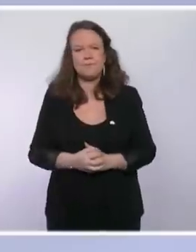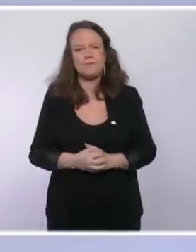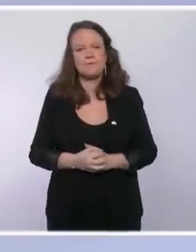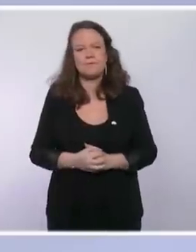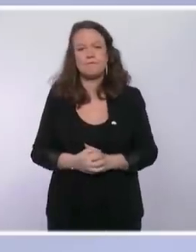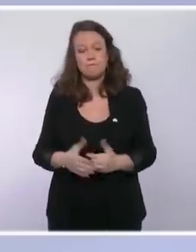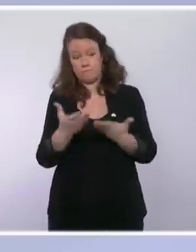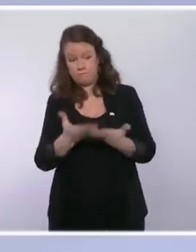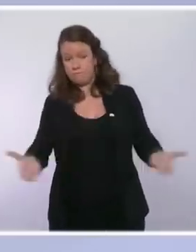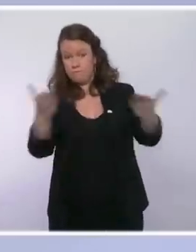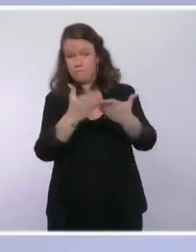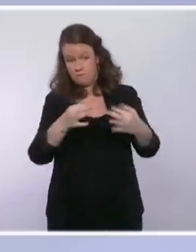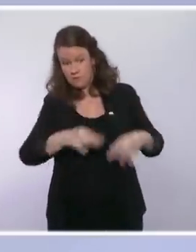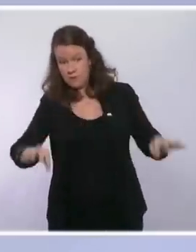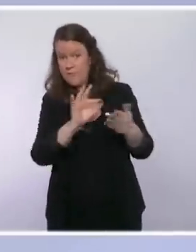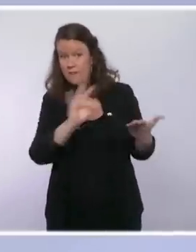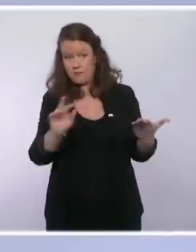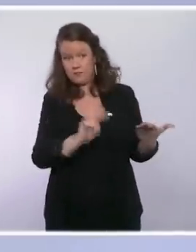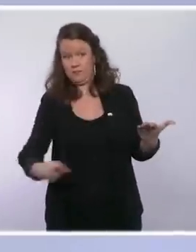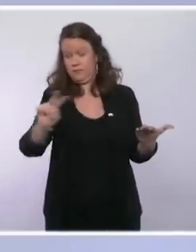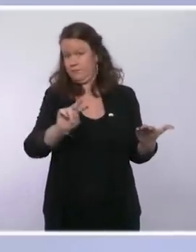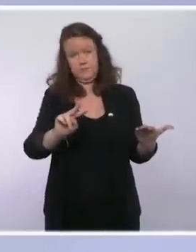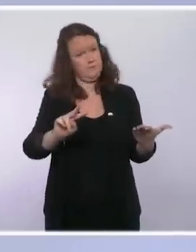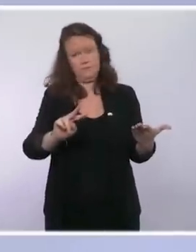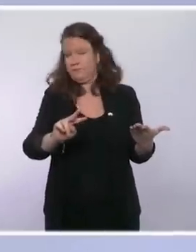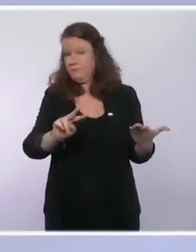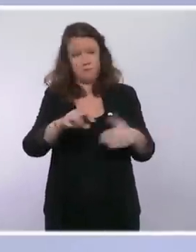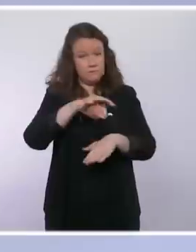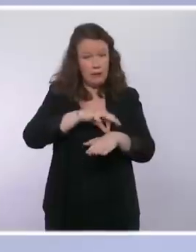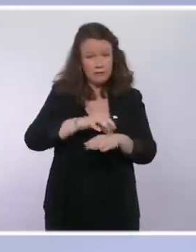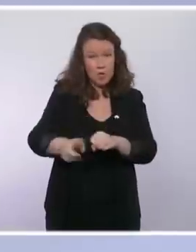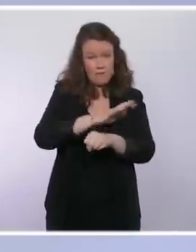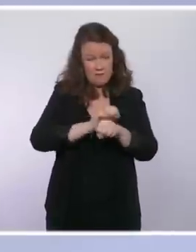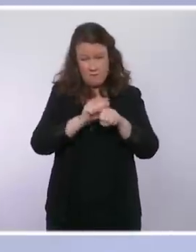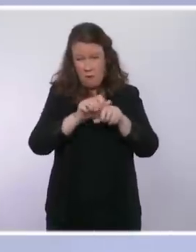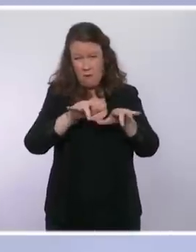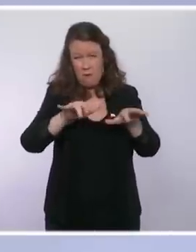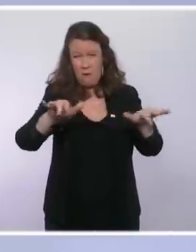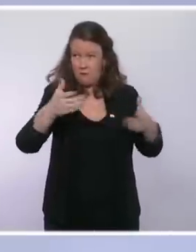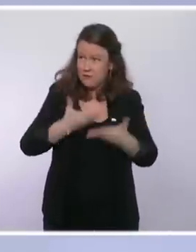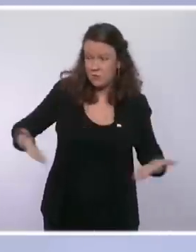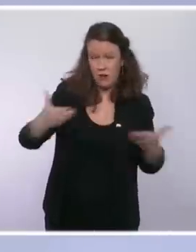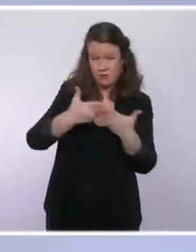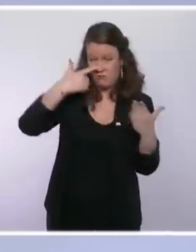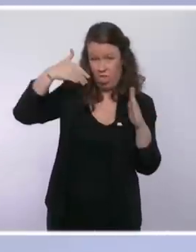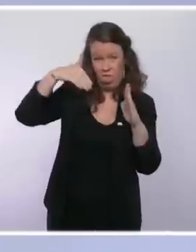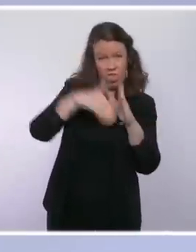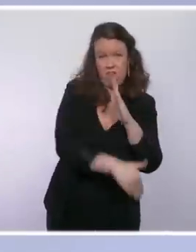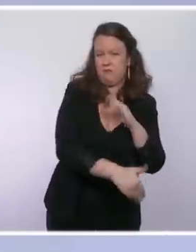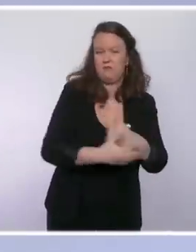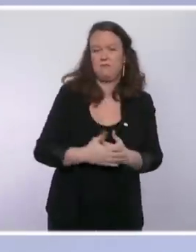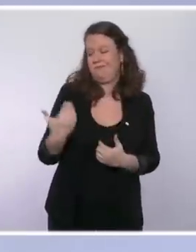Le constat est sans appel. Notre situation épidémique se dégrade très nettement. Il y a quelques jours, je parlais d'un début de vague